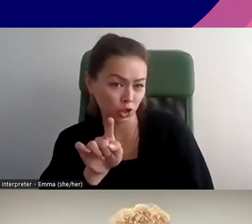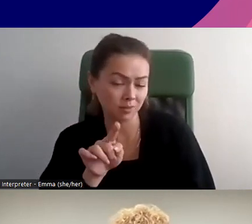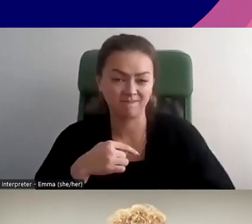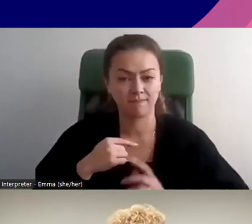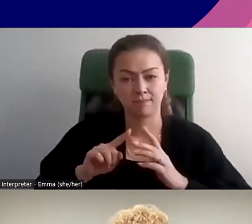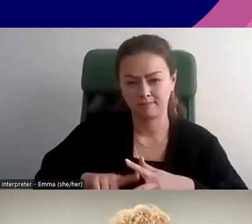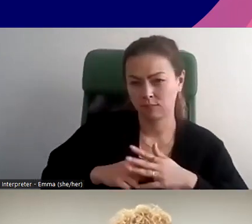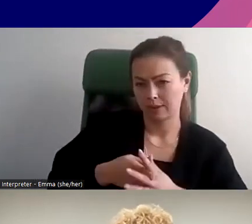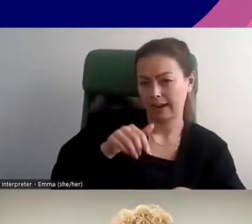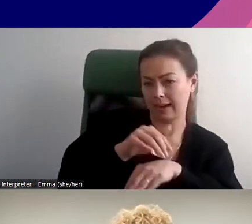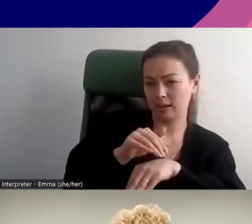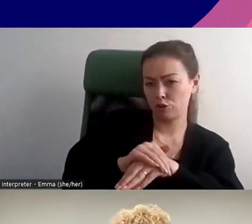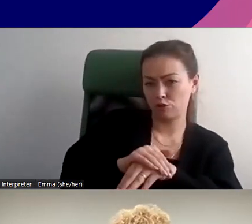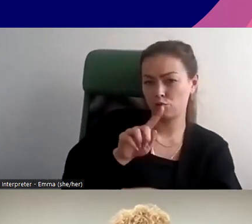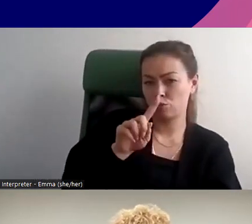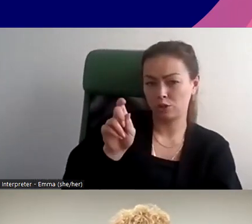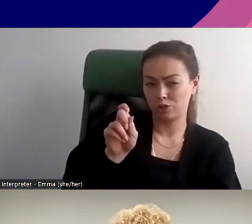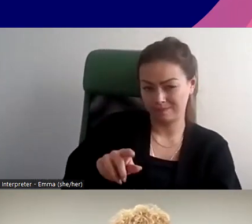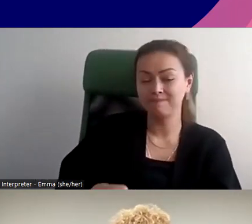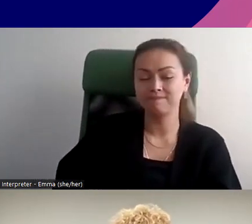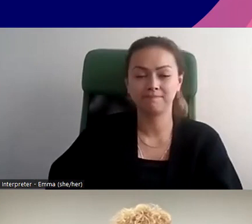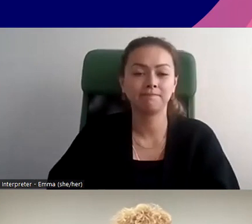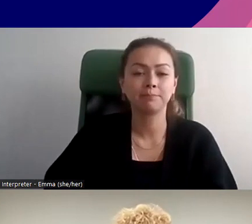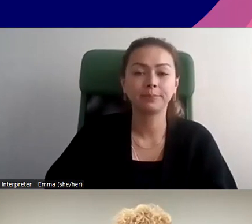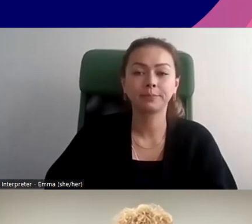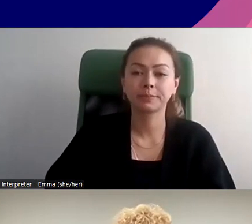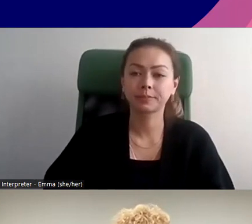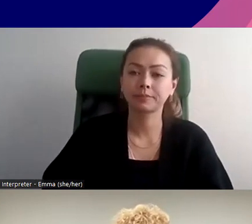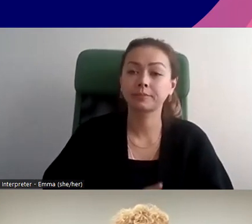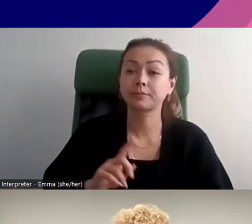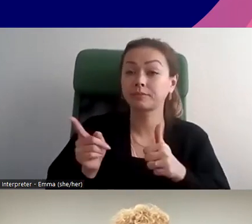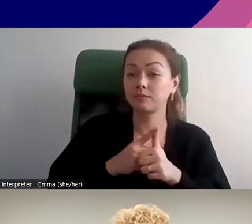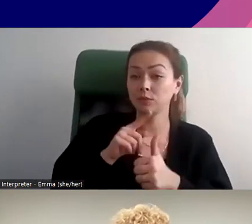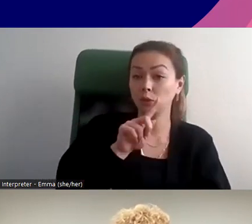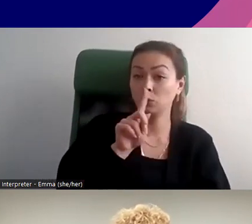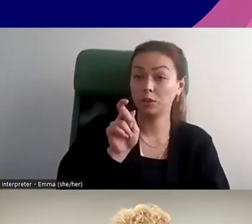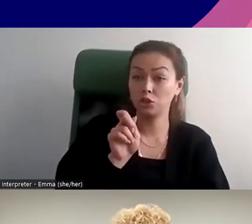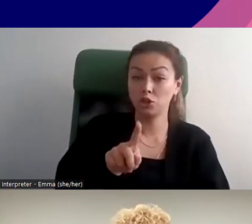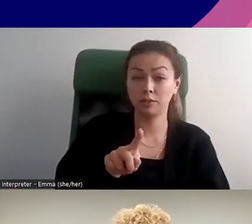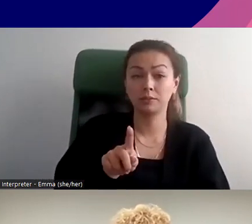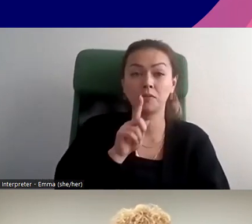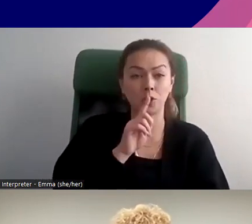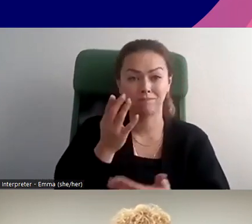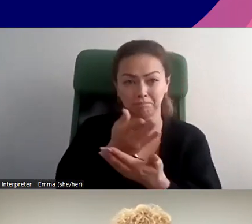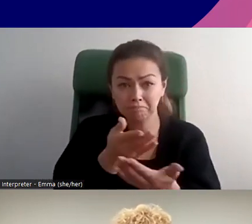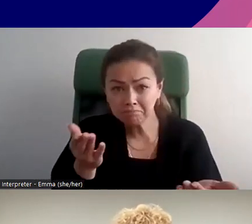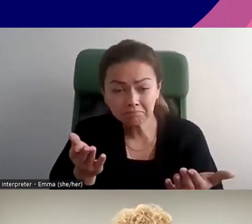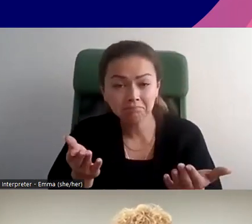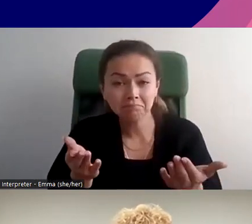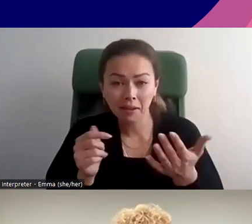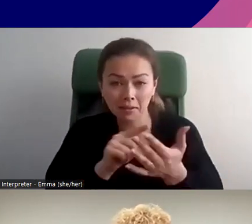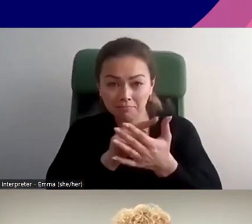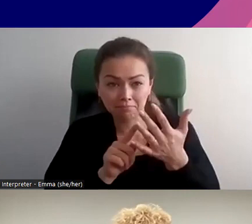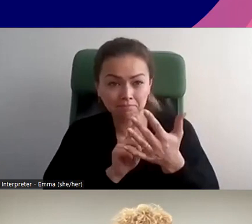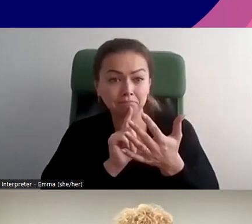français. Et moi, je vais commencer par la portion anglaise. Alors, la première question pour l'équipe,